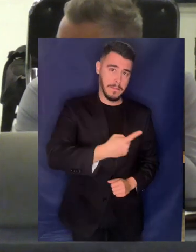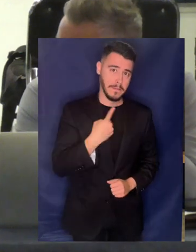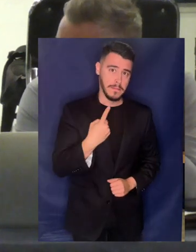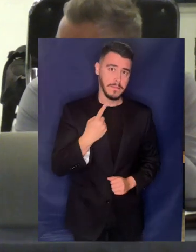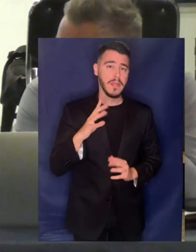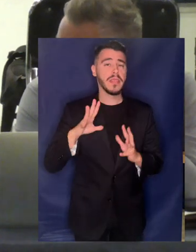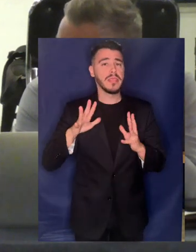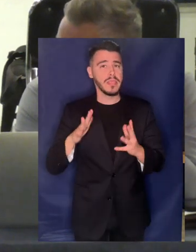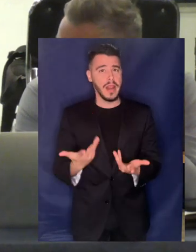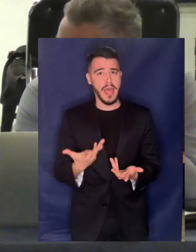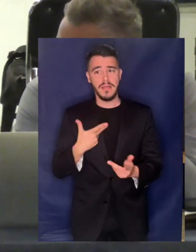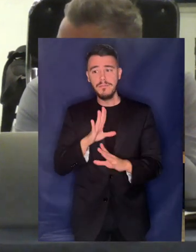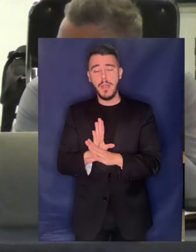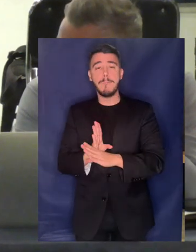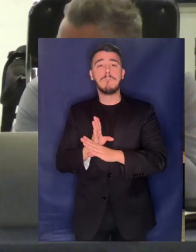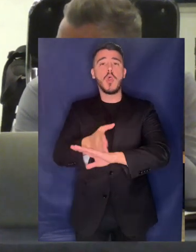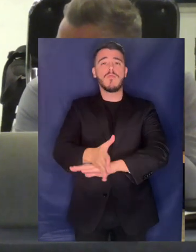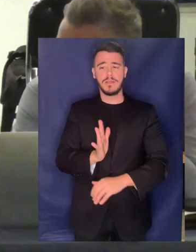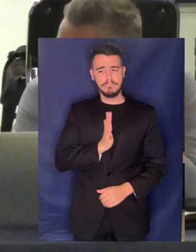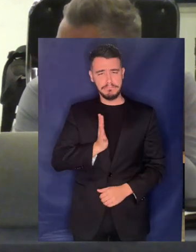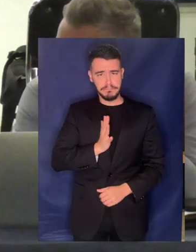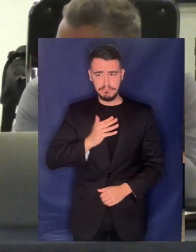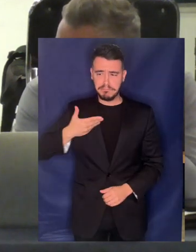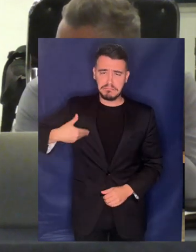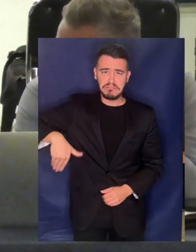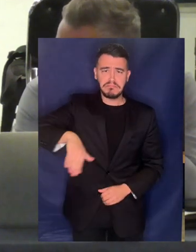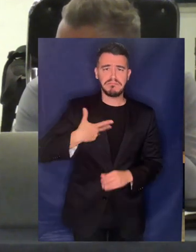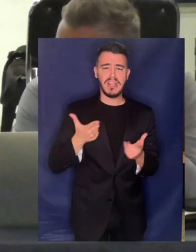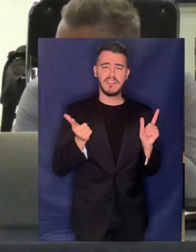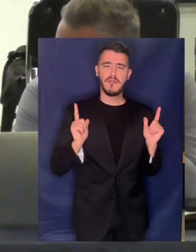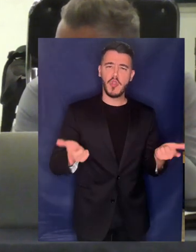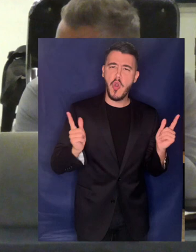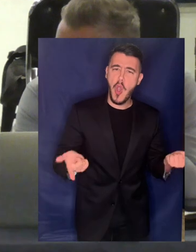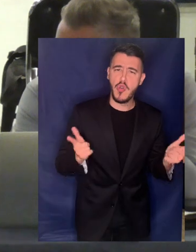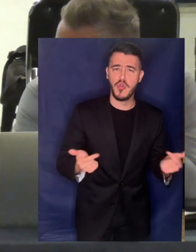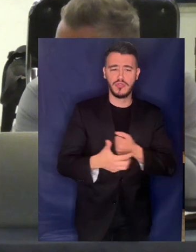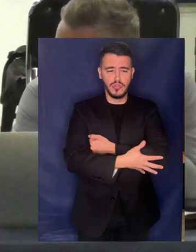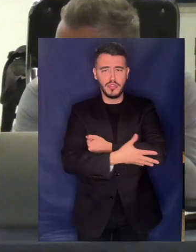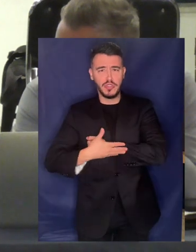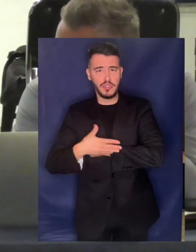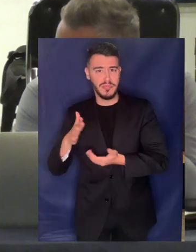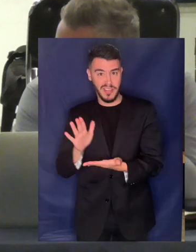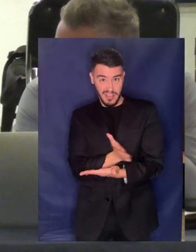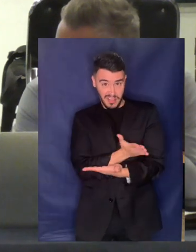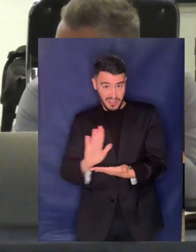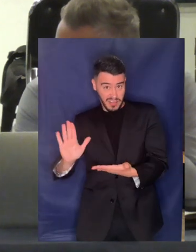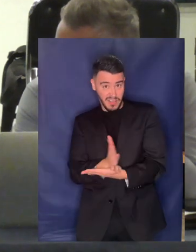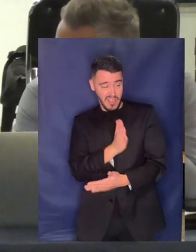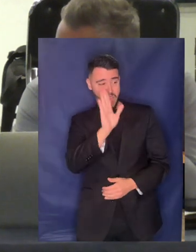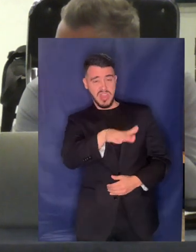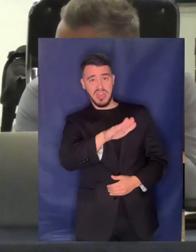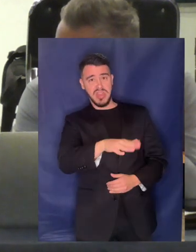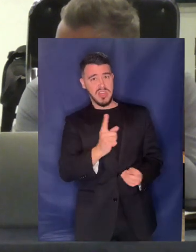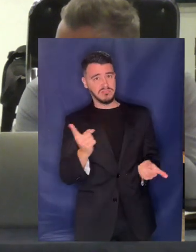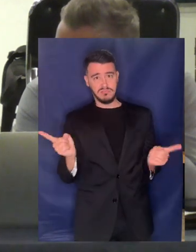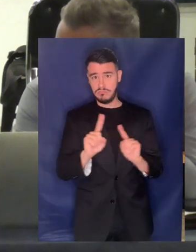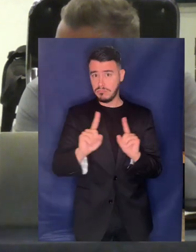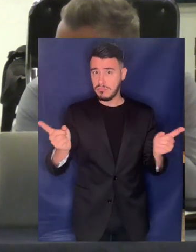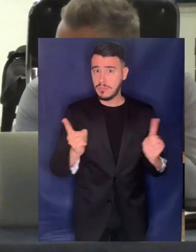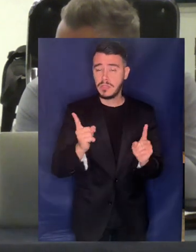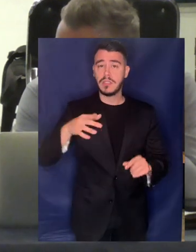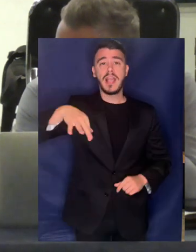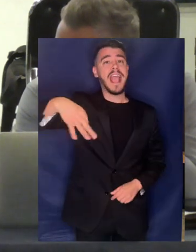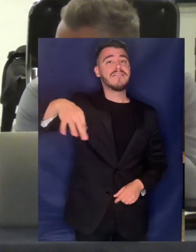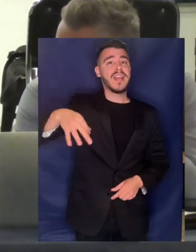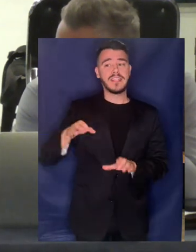ότι θα πρέπει να είναι προσβάσιμο ακόμα και σε εκείνους που είναι πολύ φτωχοί και χωρίς διάκριση, με ιδιαίτερα προνόμοι για τους στοχούς, τις ευπαθείς